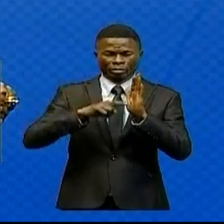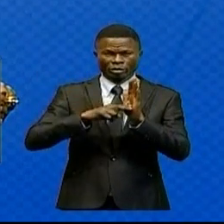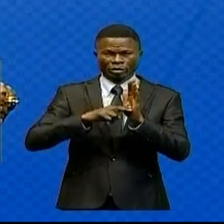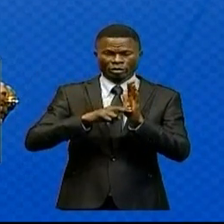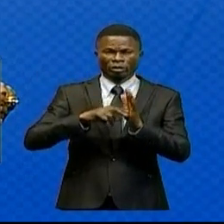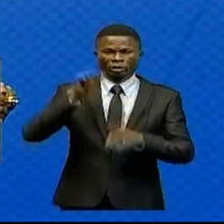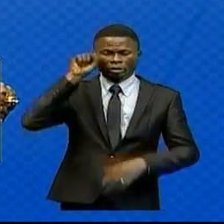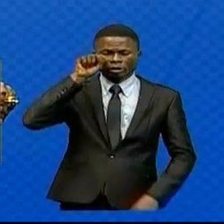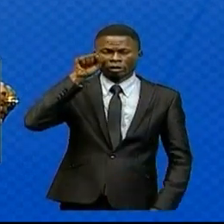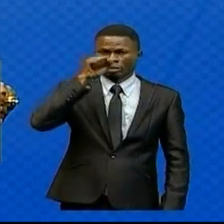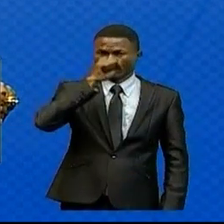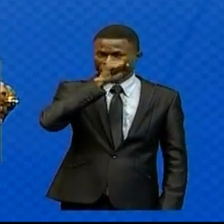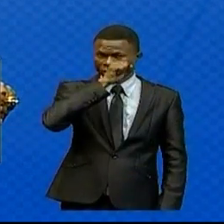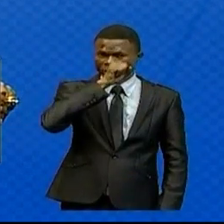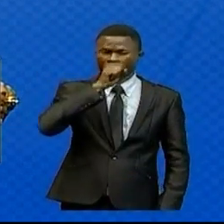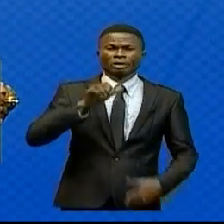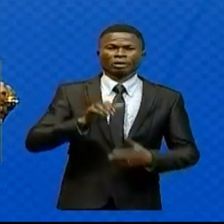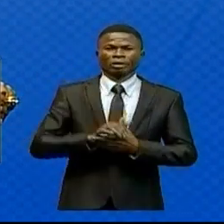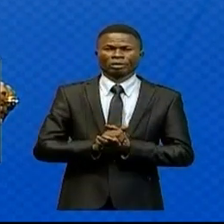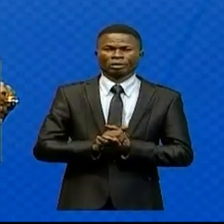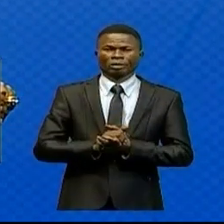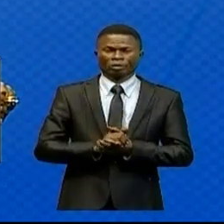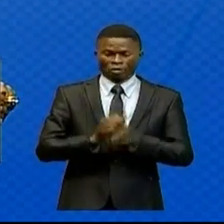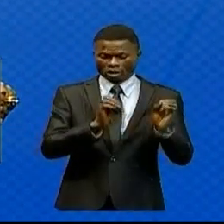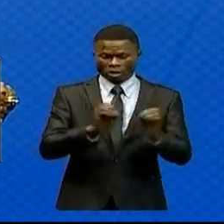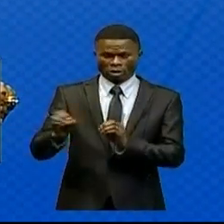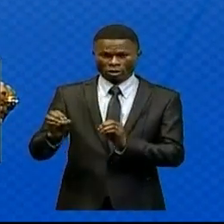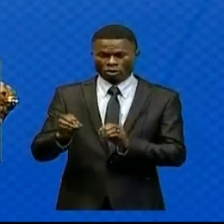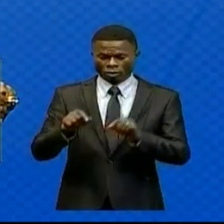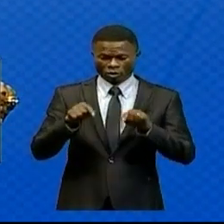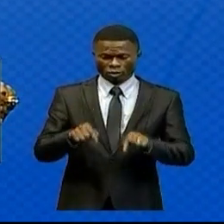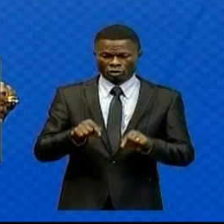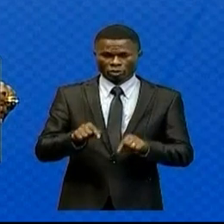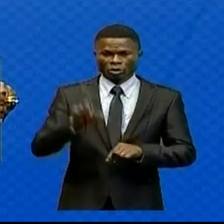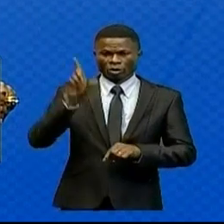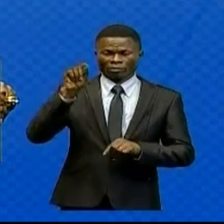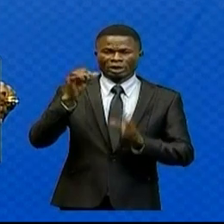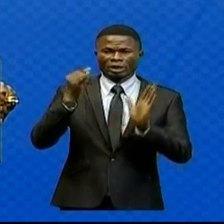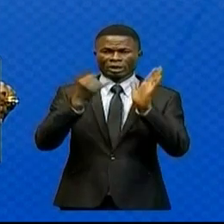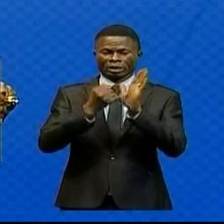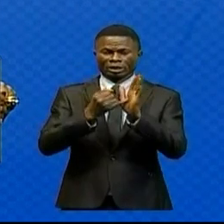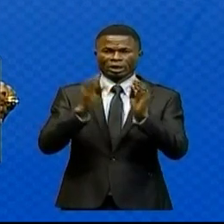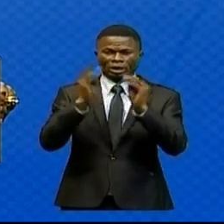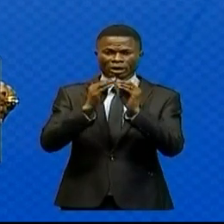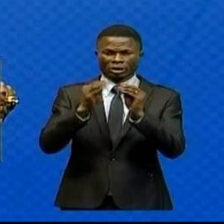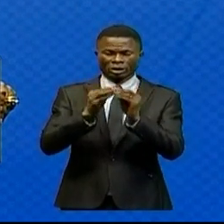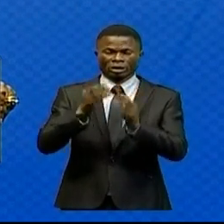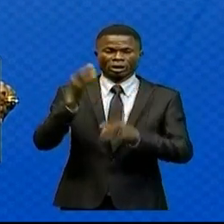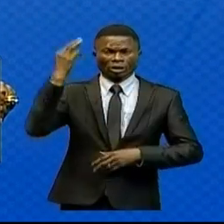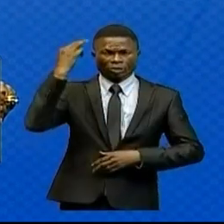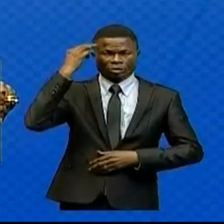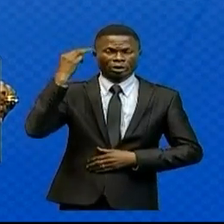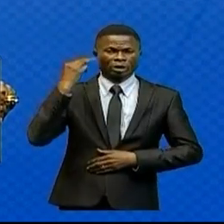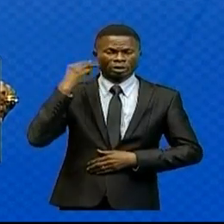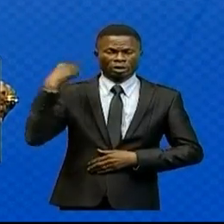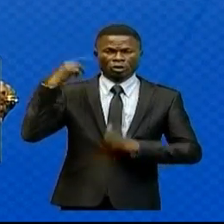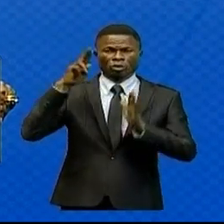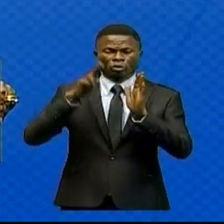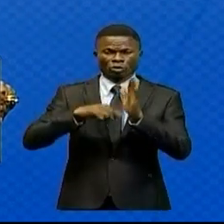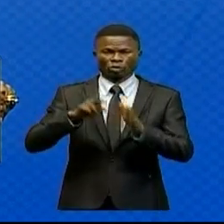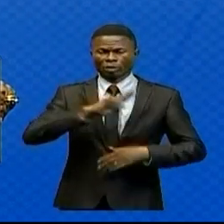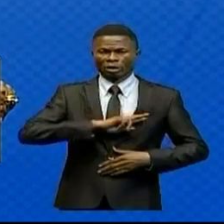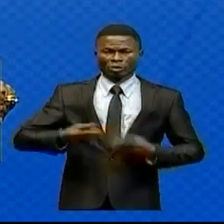retard de développement. Au Palais des Congrès des Roms, tout a été aménagé pour permettre aux dirigeants du Gévan et à la presse